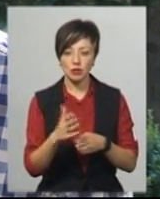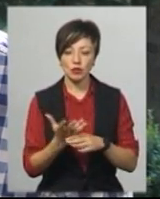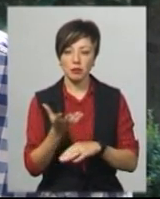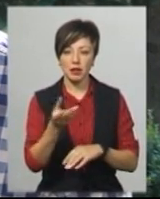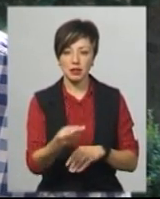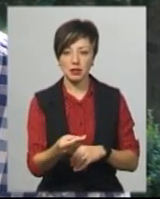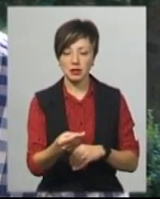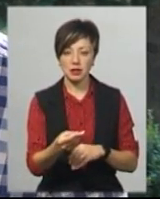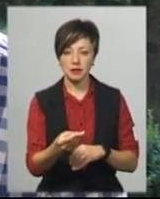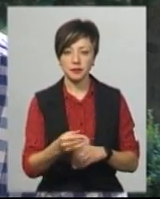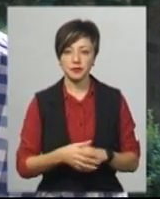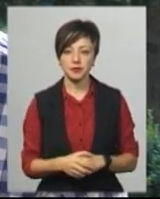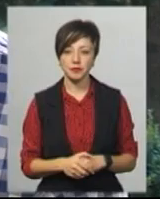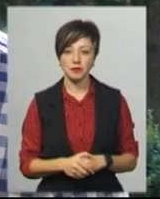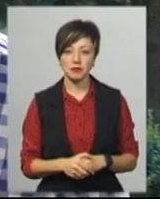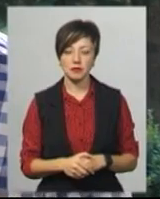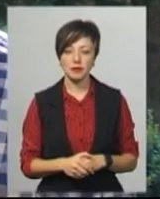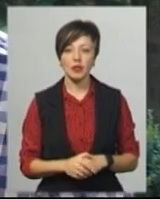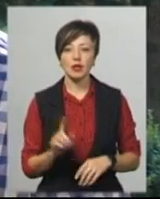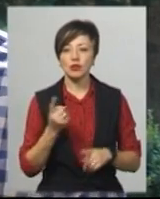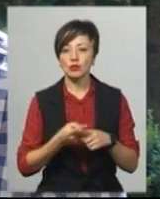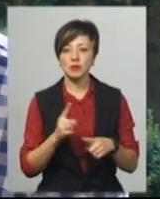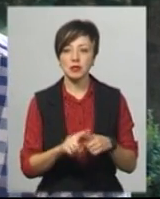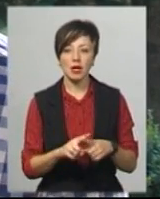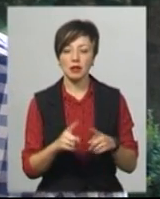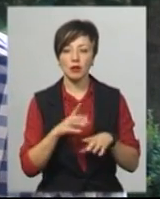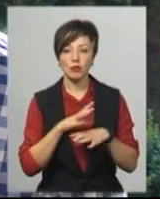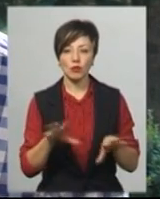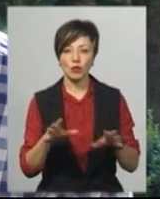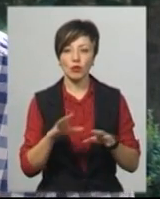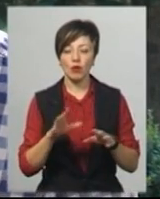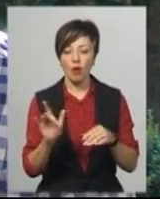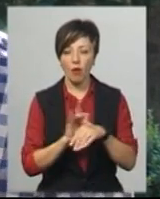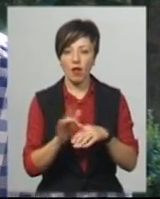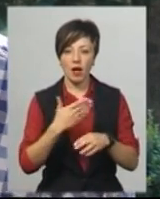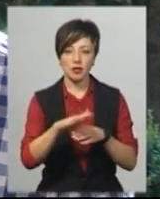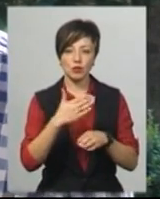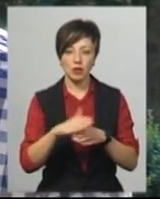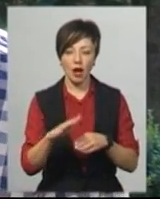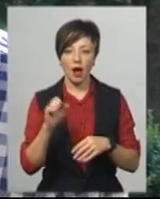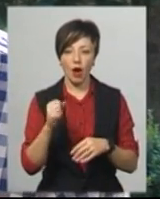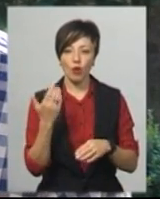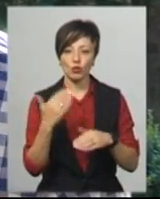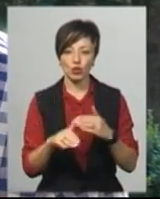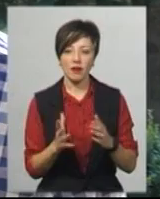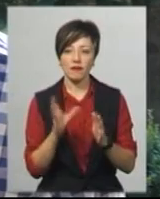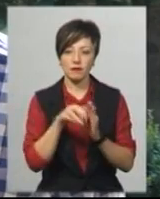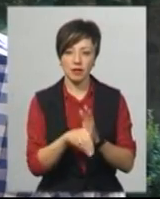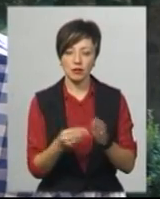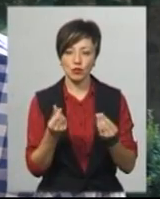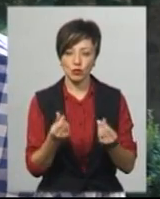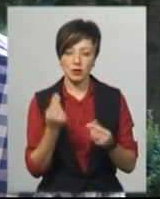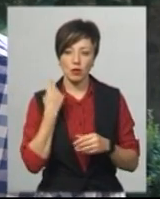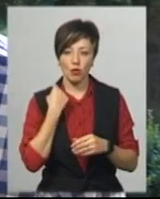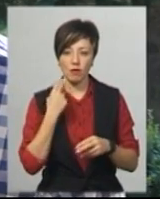заплатити. Тобто, щоб це не гола реструктуризація була, а, скажімо так, певна сума